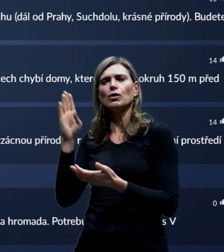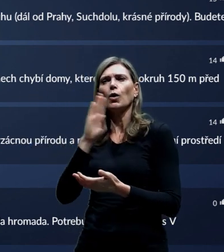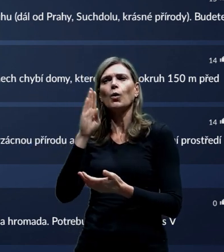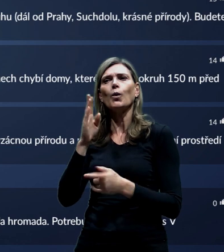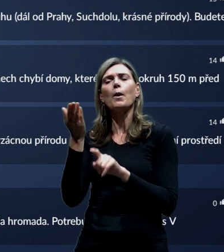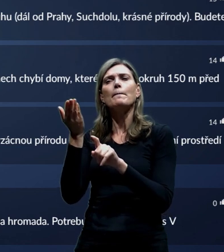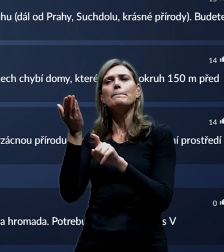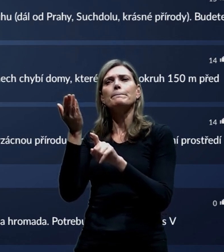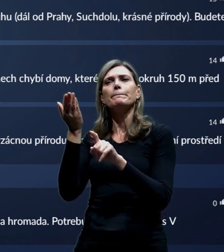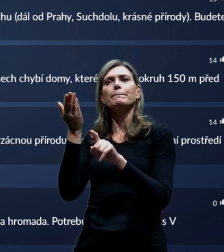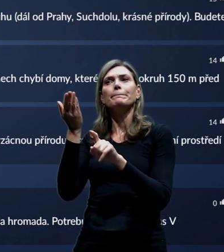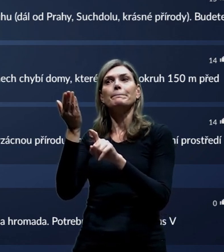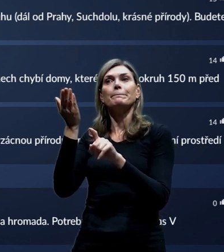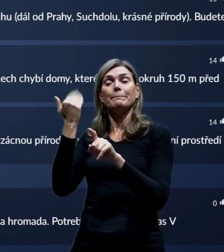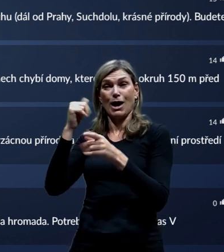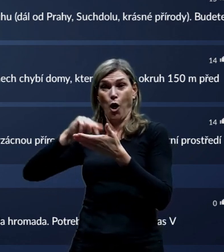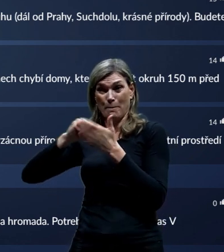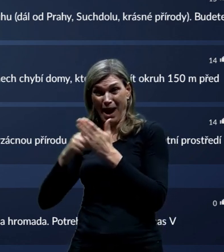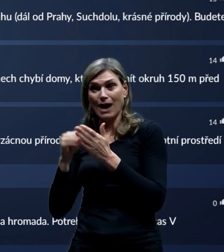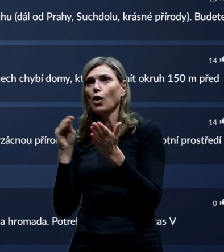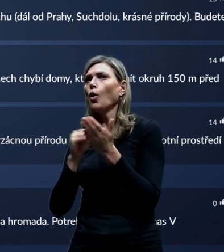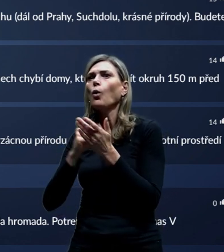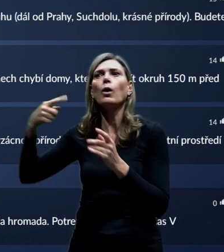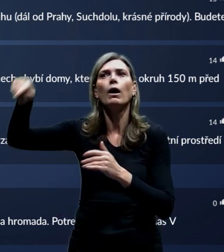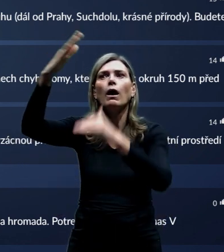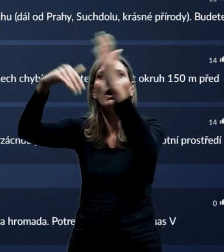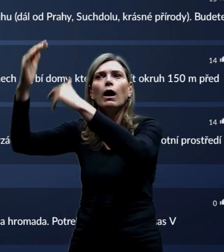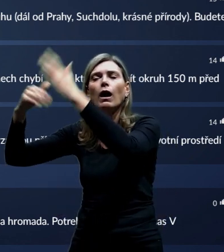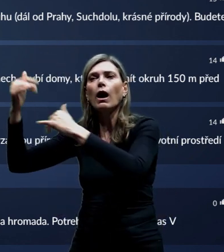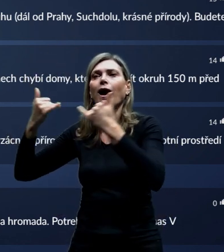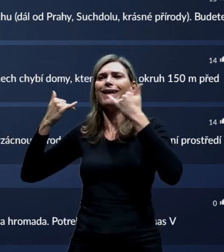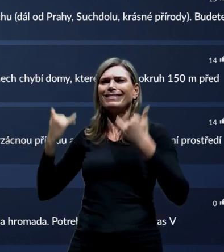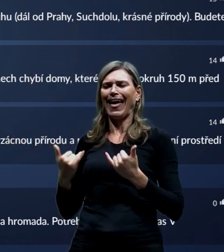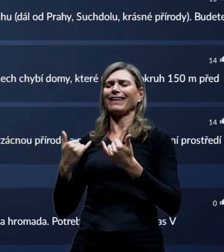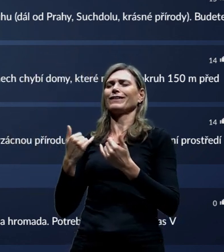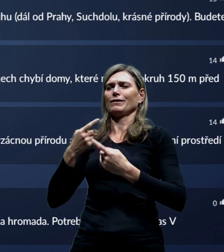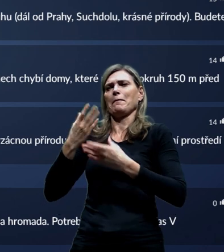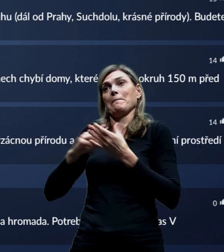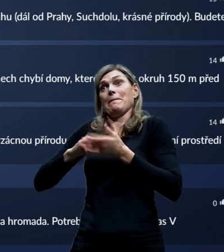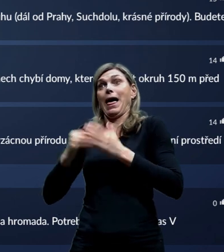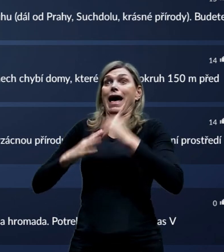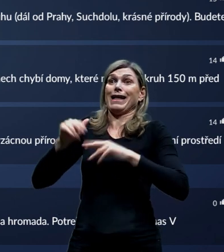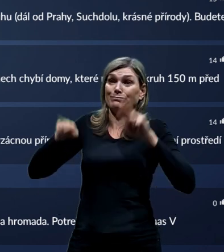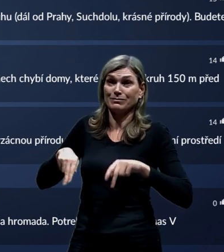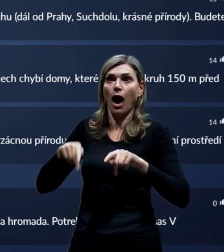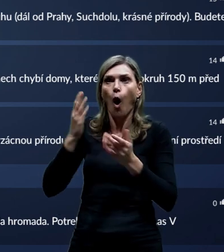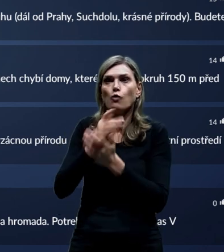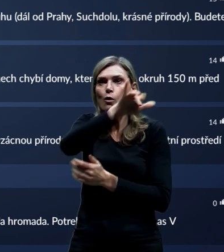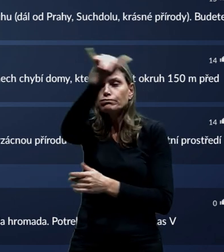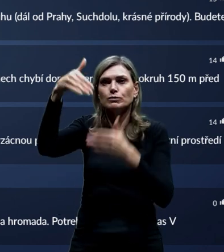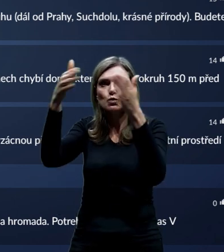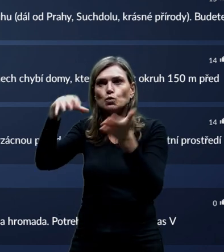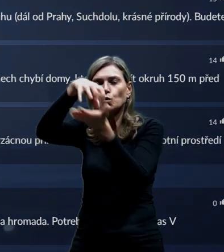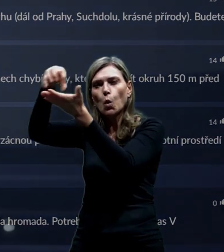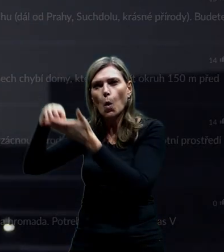které tam od té doby vznikly, že tam okruh povede poblíž domů a tak dále. Prověřuje se ještě nějak jinak